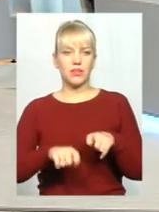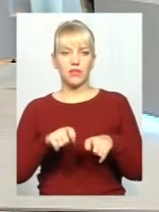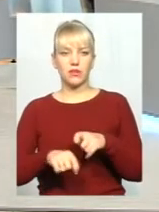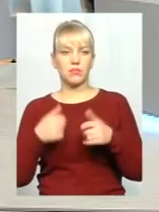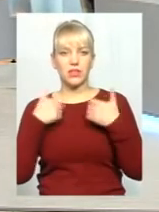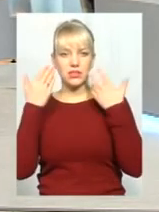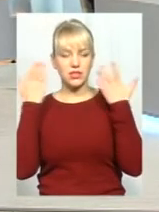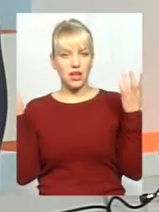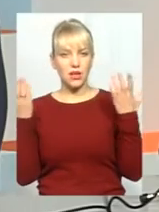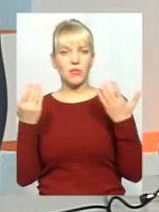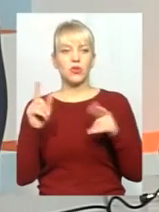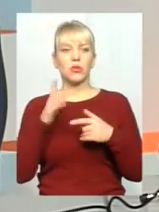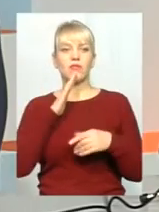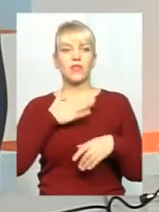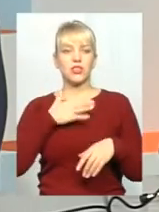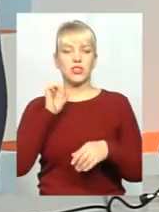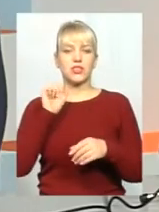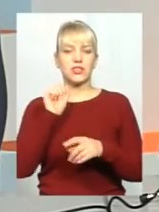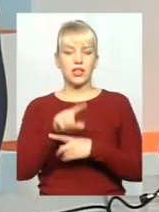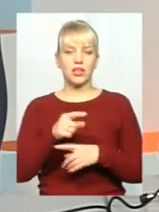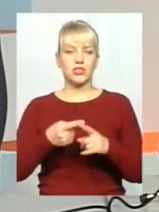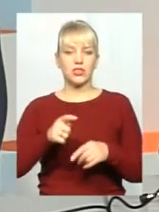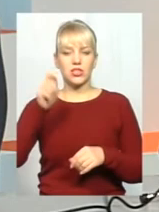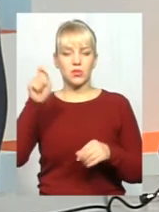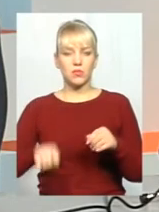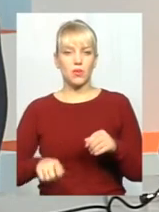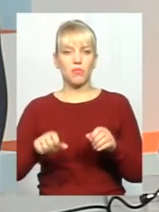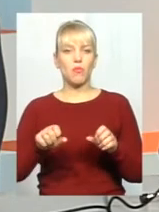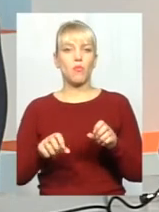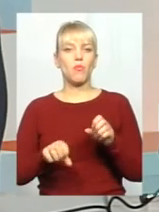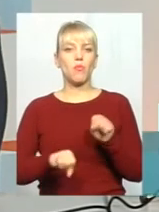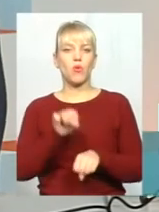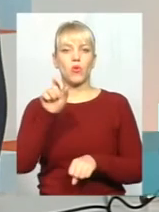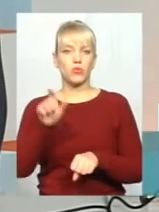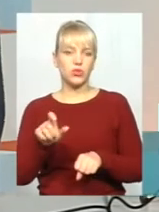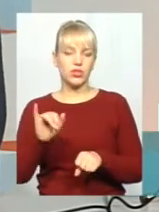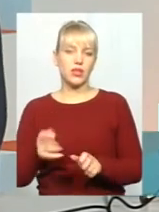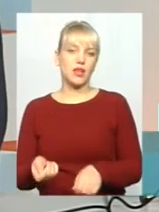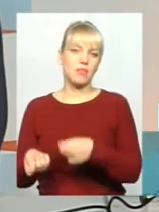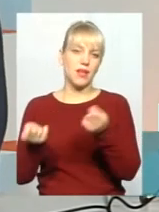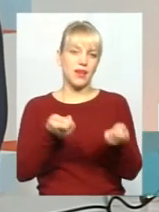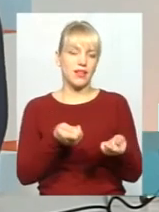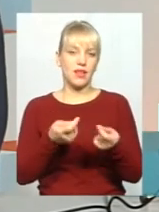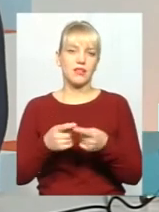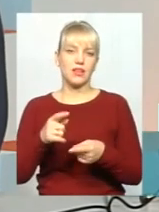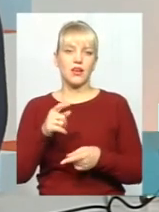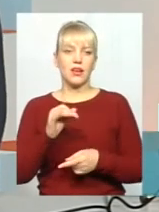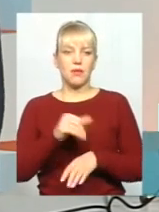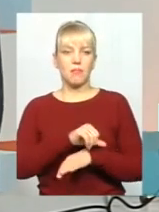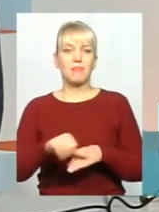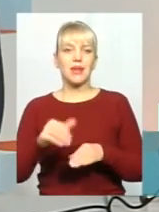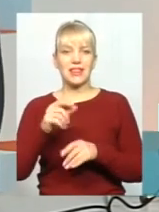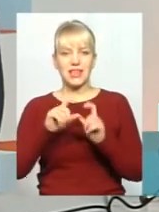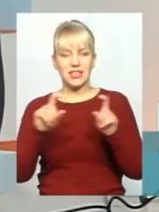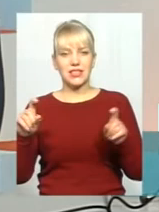знаємо, тому що наша задача це спинити імовірного порушника і передати їм іншим органам влади. А от